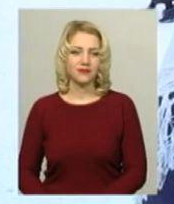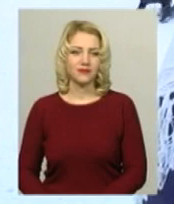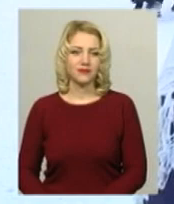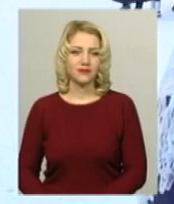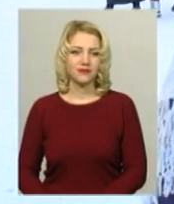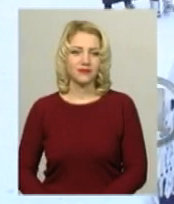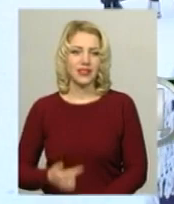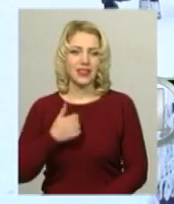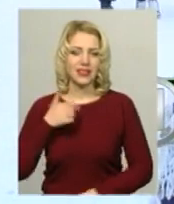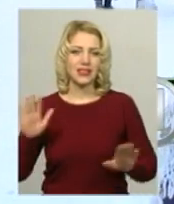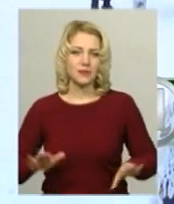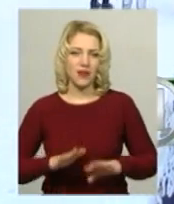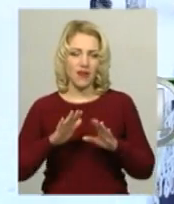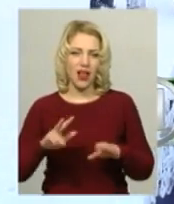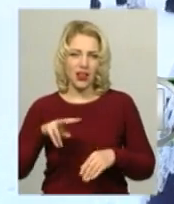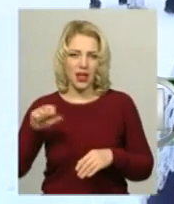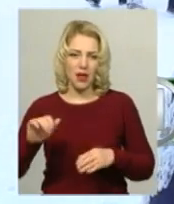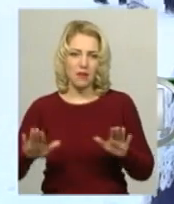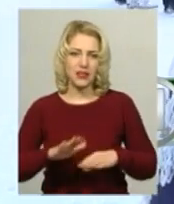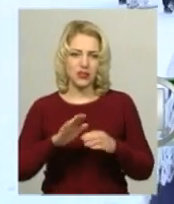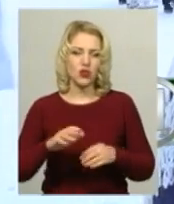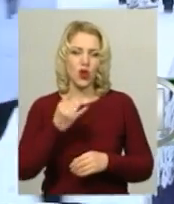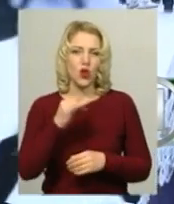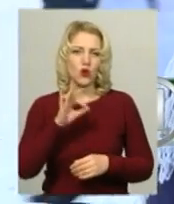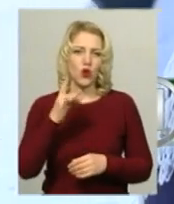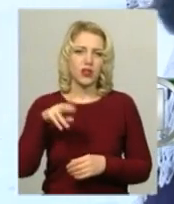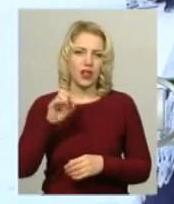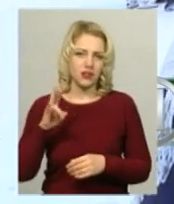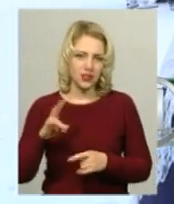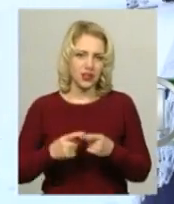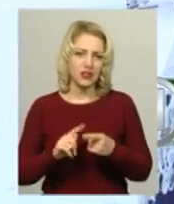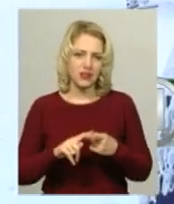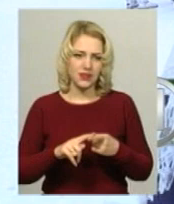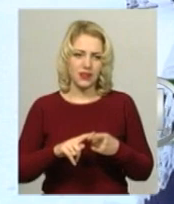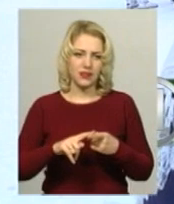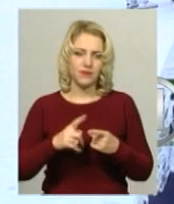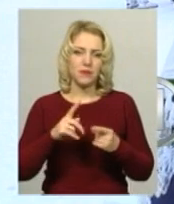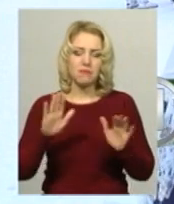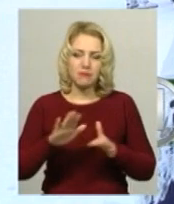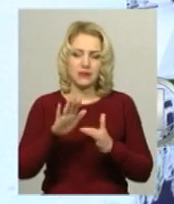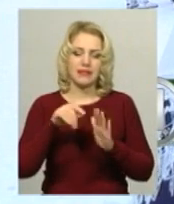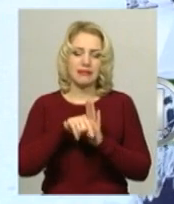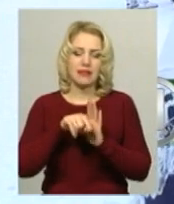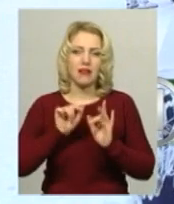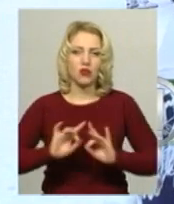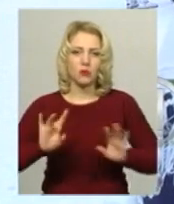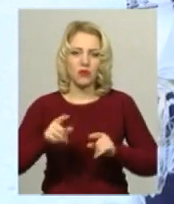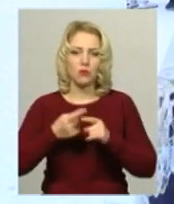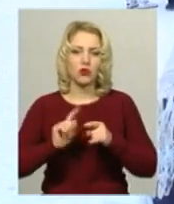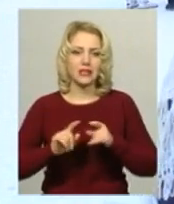Я співала пісню «Ранена й ордена». У цій пісні я розповідала про це свято,